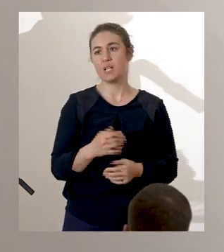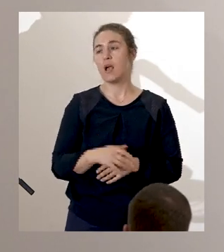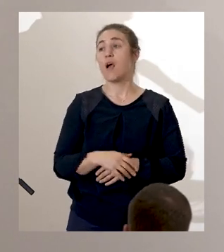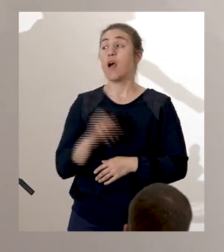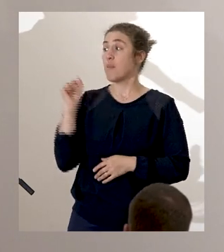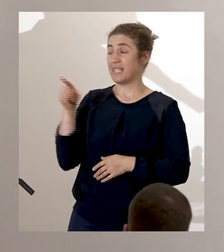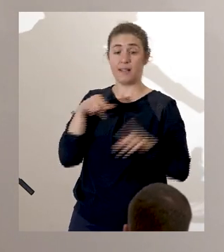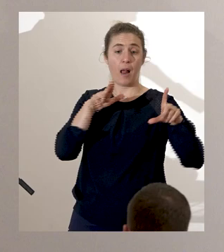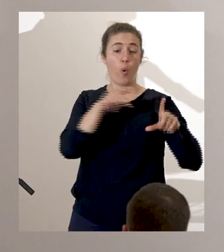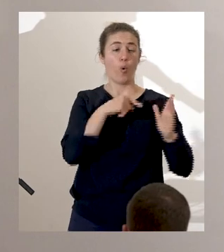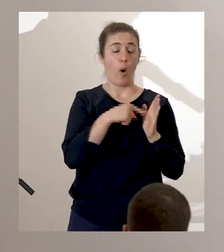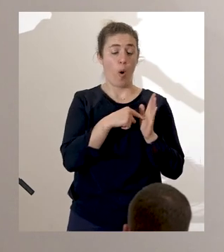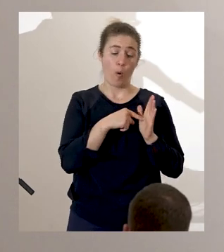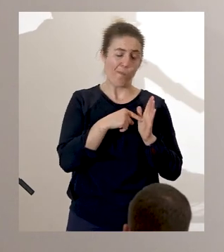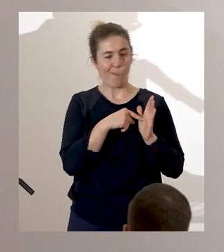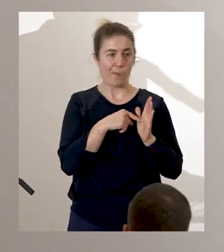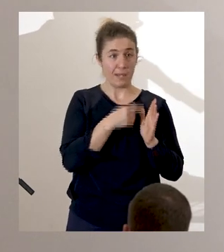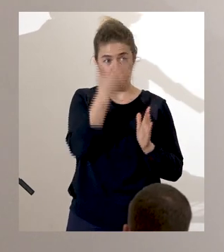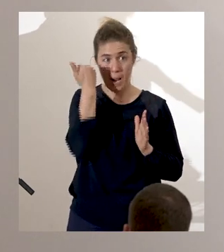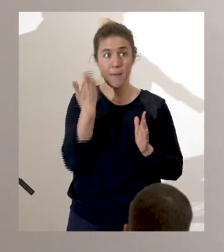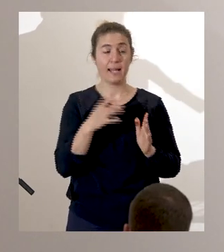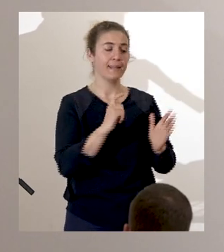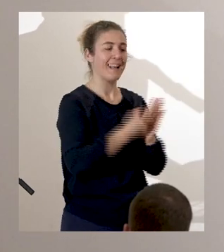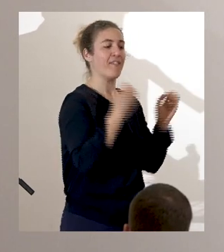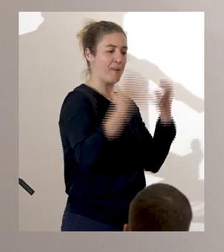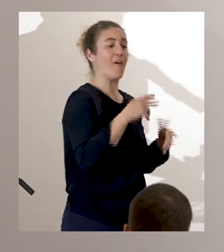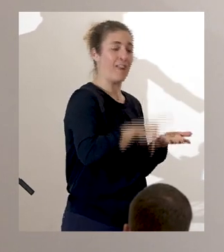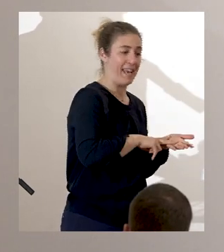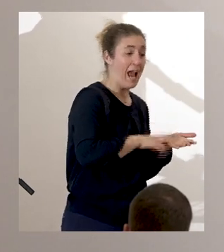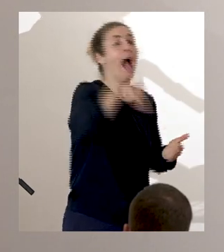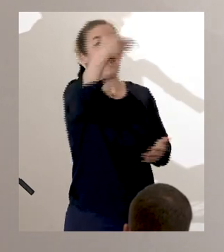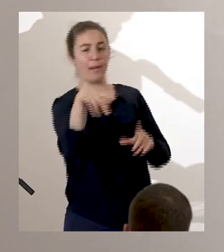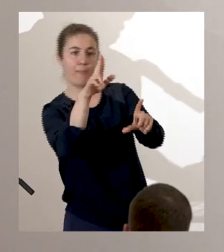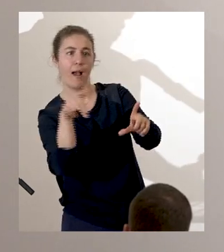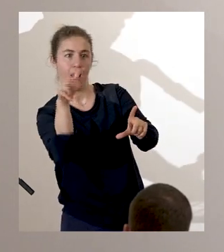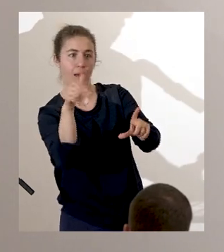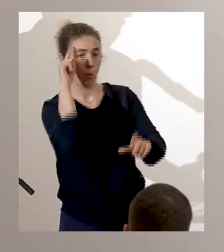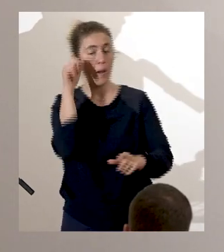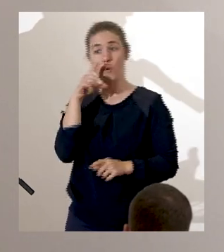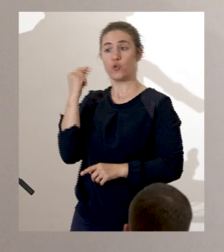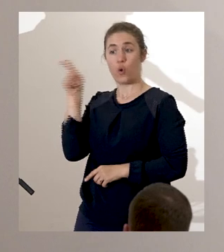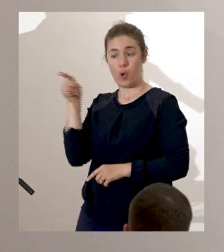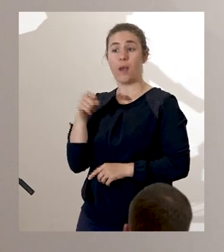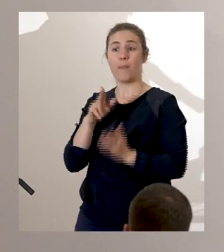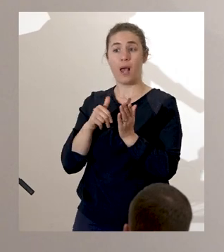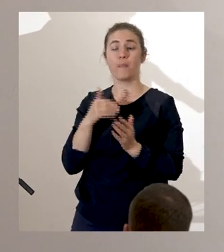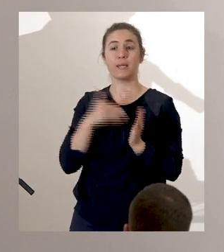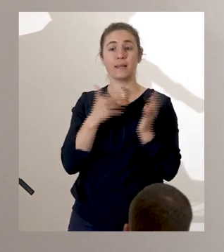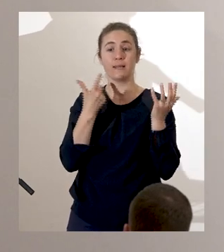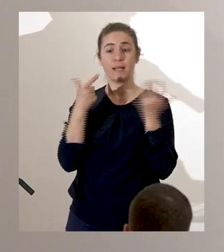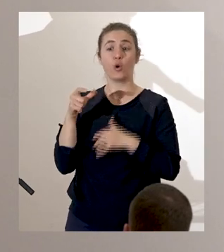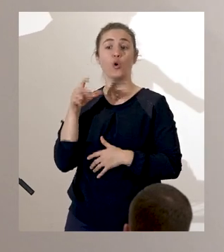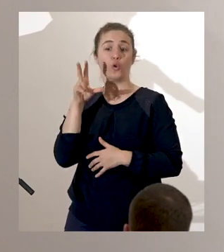mais il est certain qu'il a été peint bien longtemps après les faits, puisque Brugnass est né en 1730, et que s'il a bien